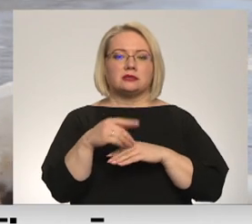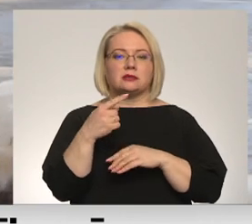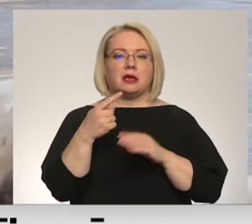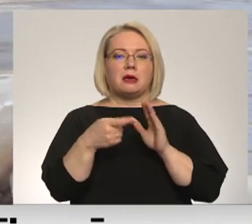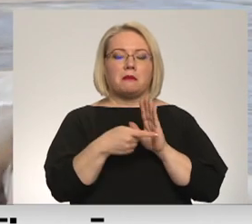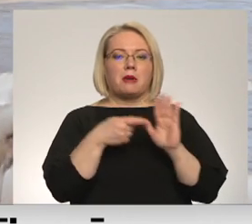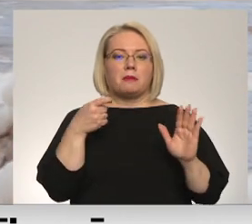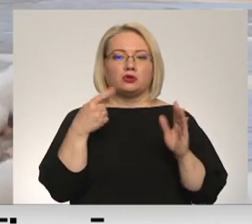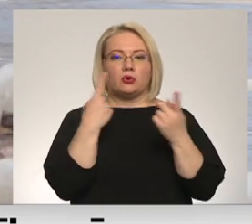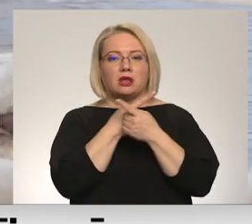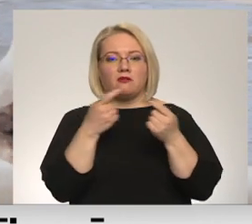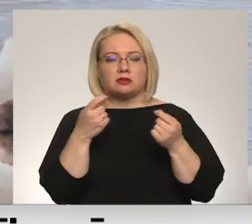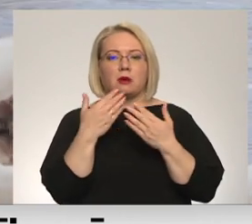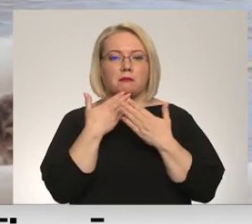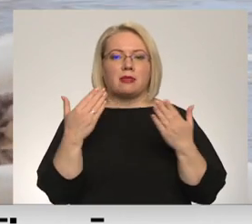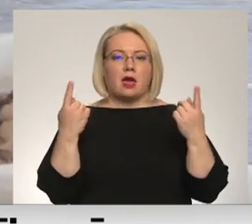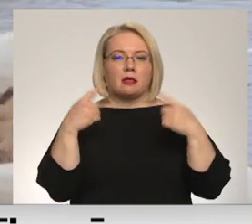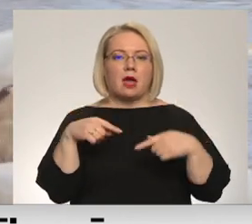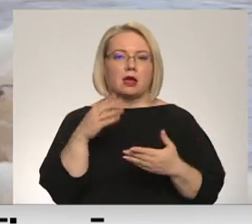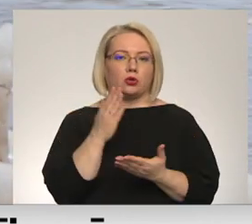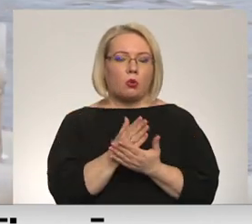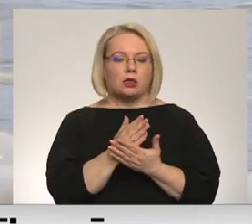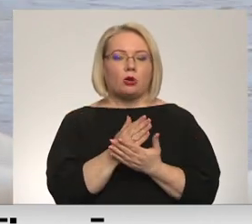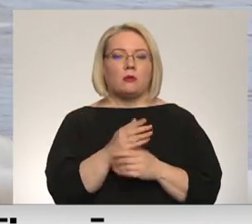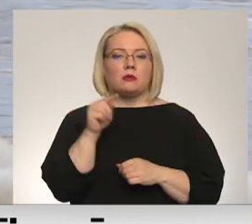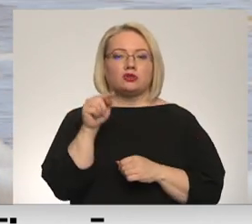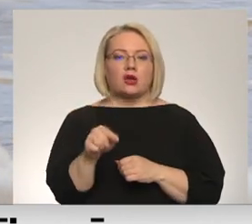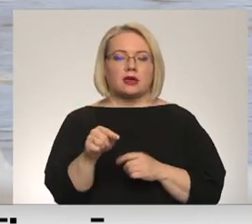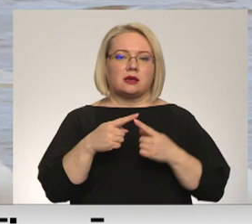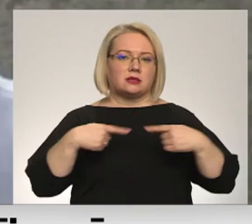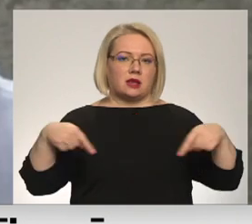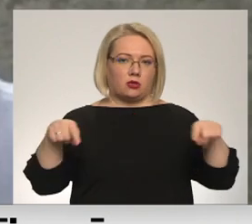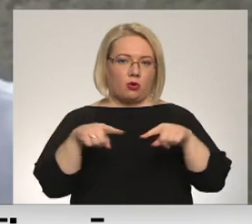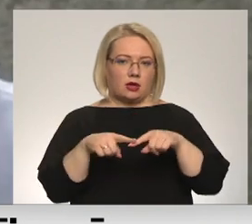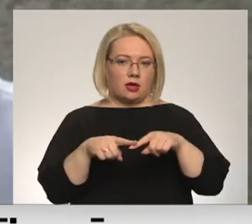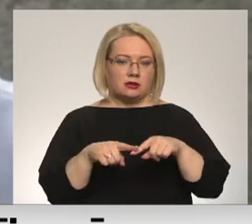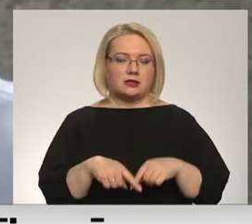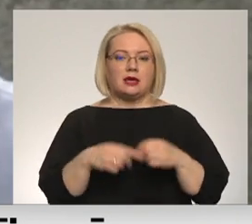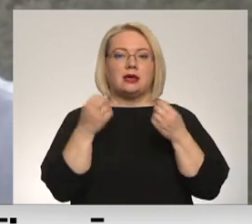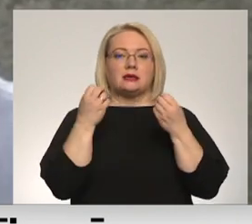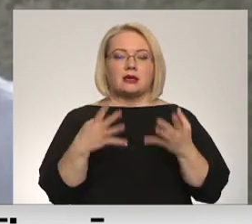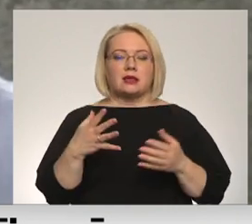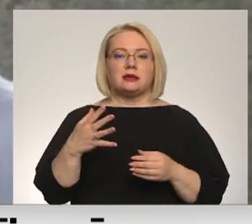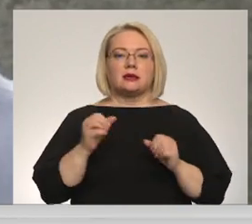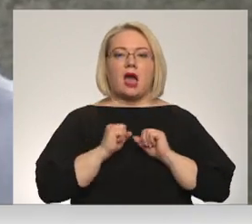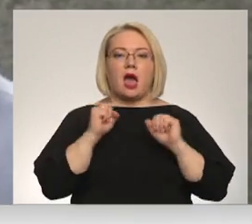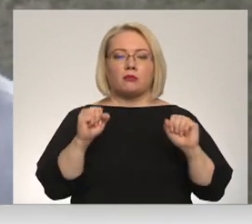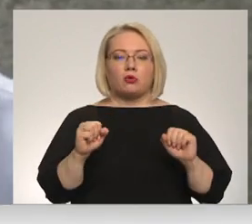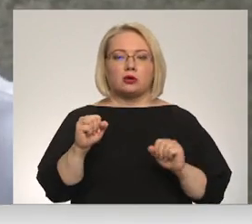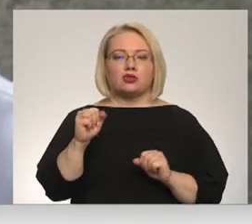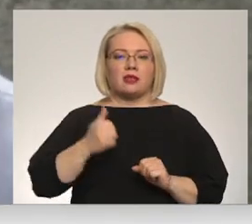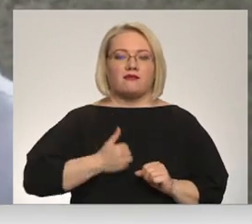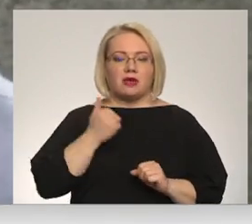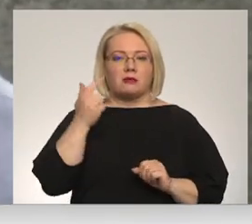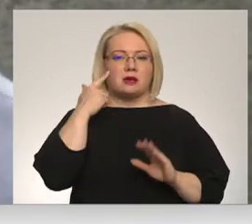informāciju par pēdējā laika notikumiem šajās teritorijās. Skaidrs, ka apdrošinātāji apzinās to, ka, ja